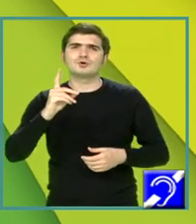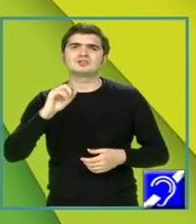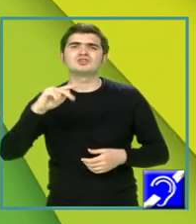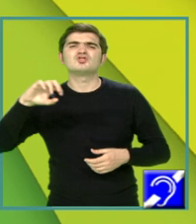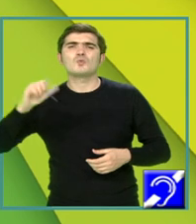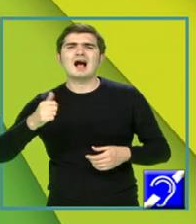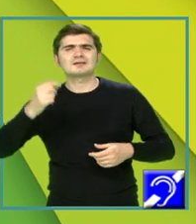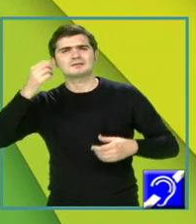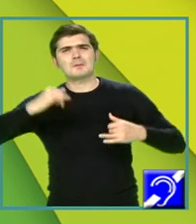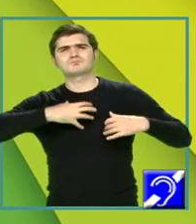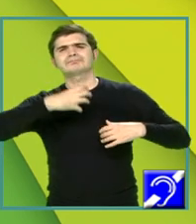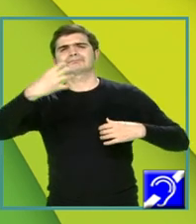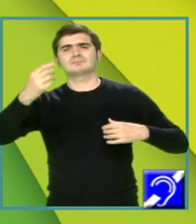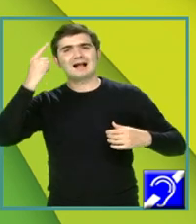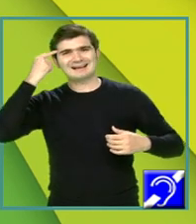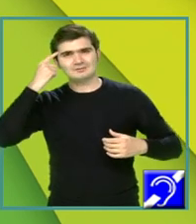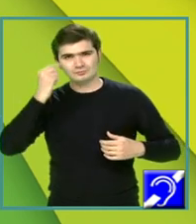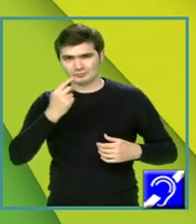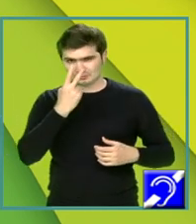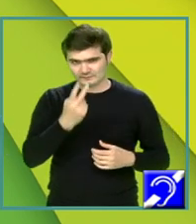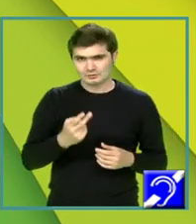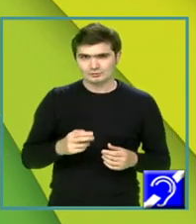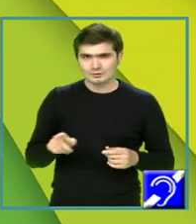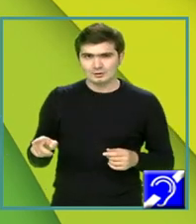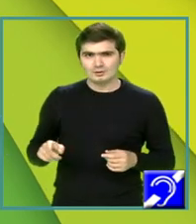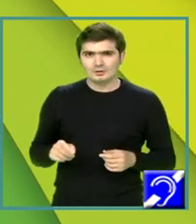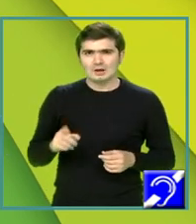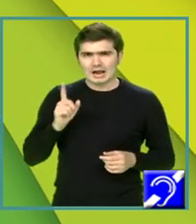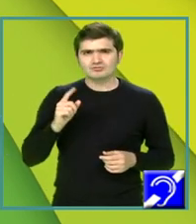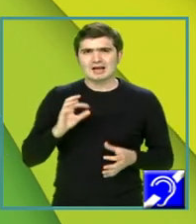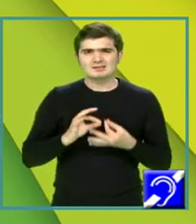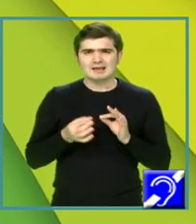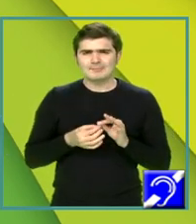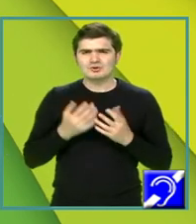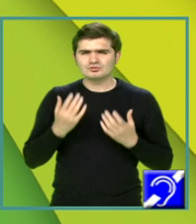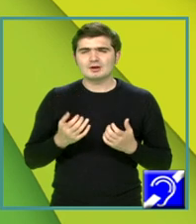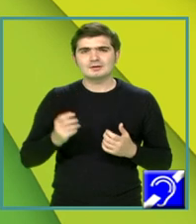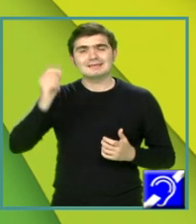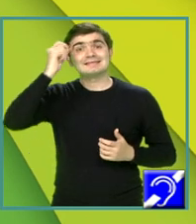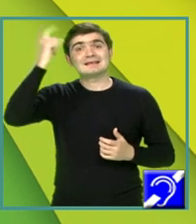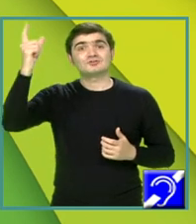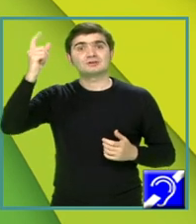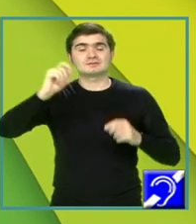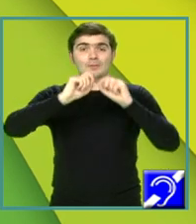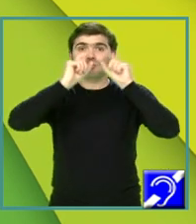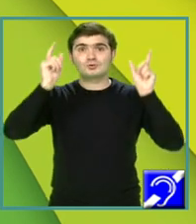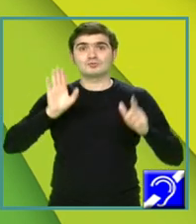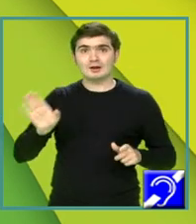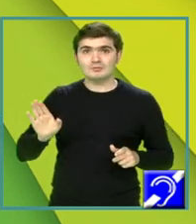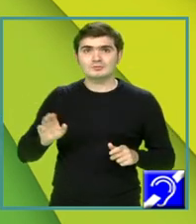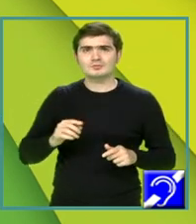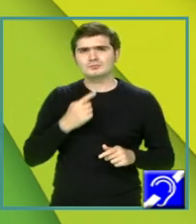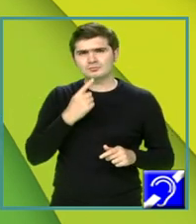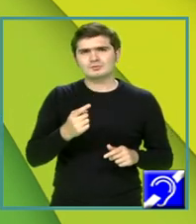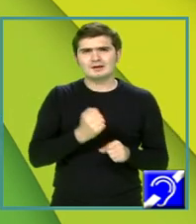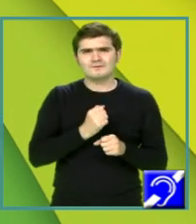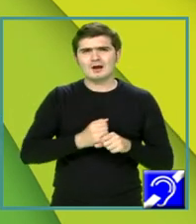îl aveați semnalat în subsolul textului, face referire, evident, la inteligența uluitoare. Dacă îmi dați voie, aici voi